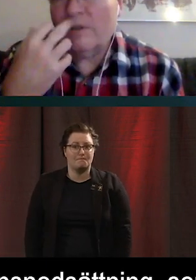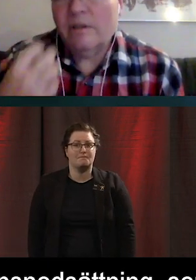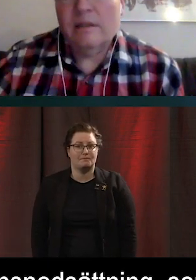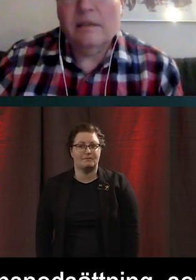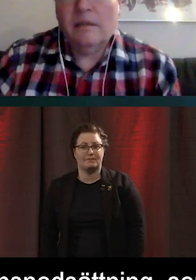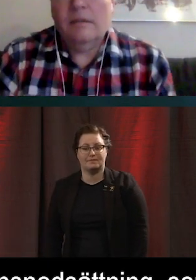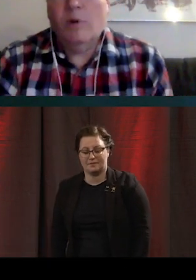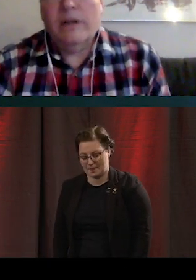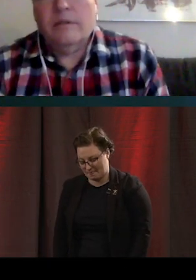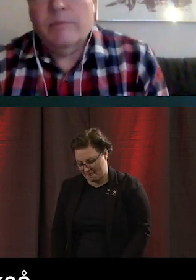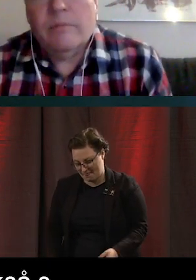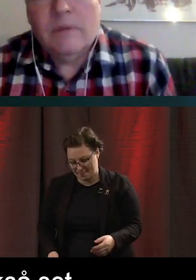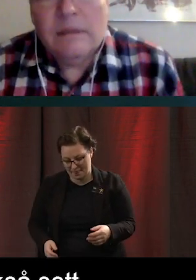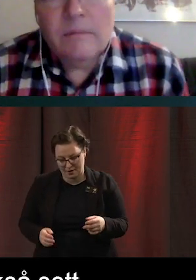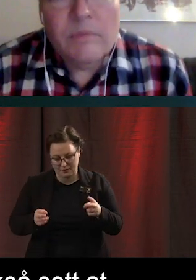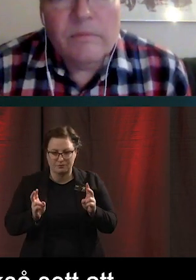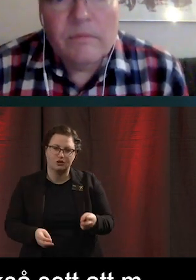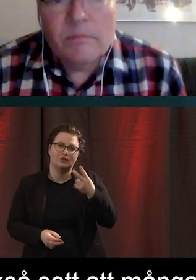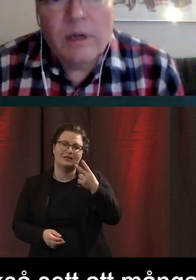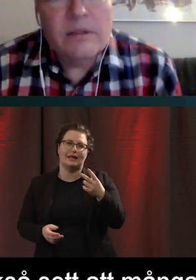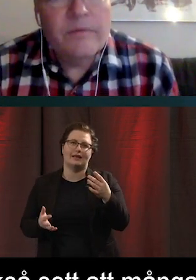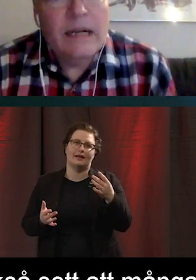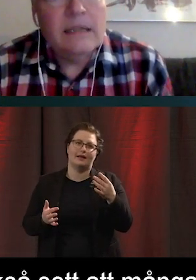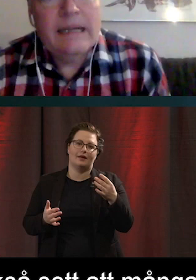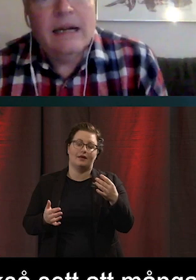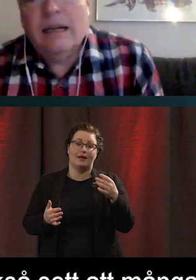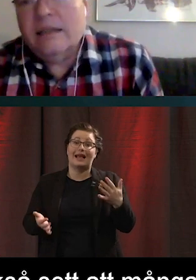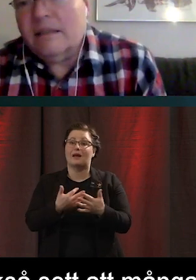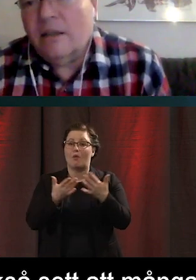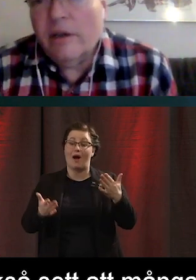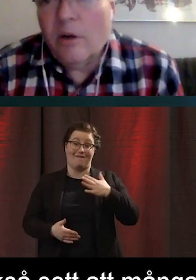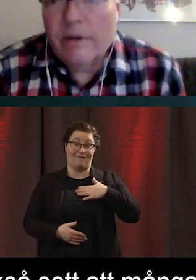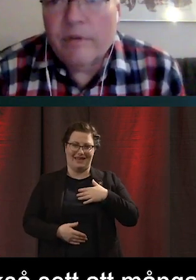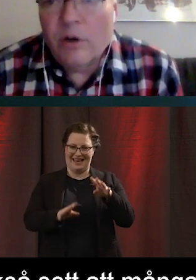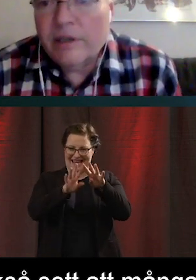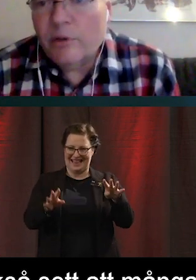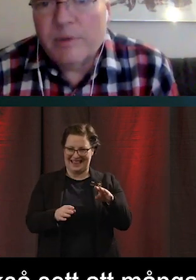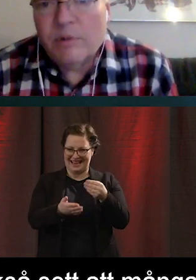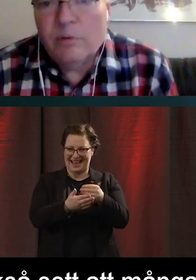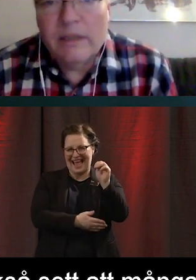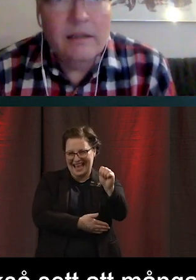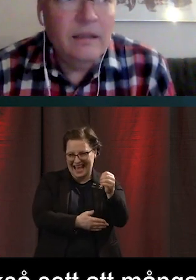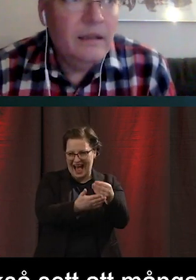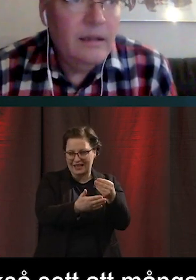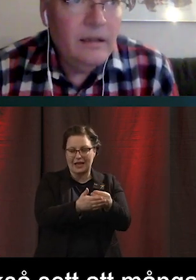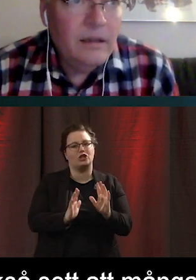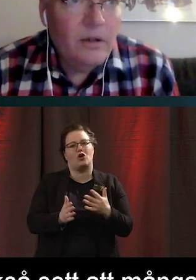Vi har också sett att många som vill e-handla inte klarar av det. Vi har en grupp som troligen har